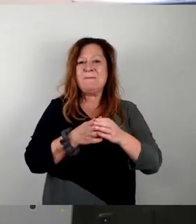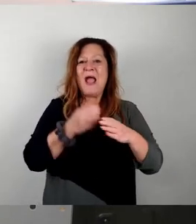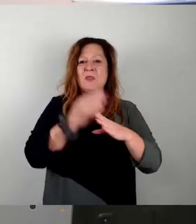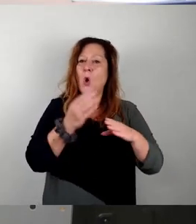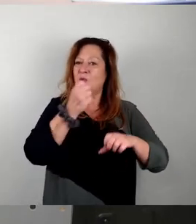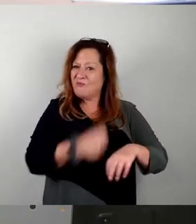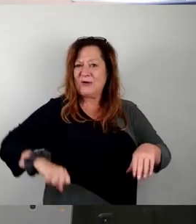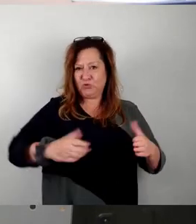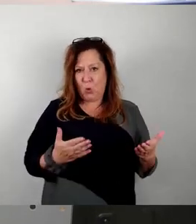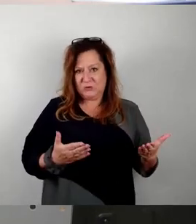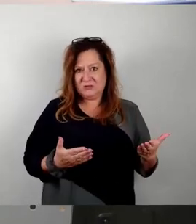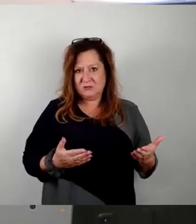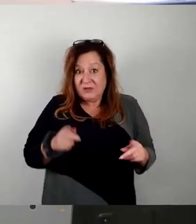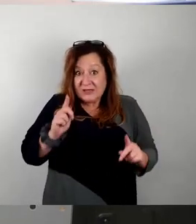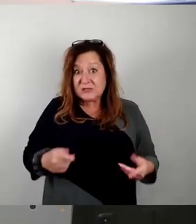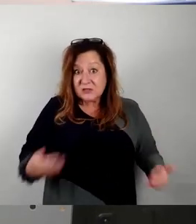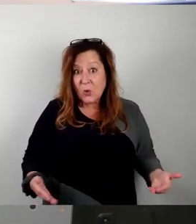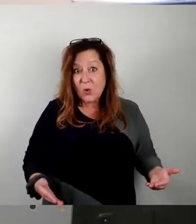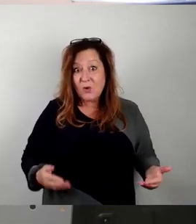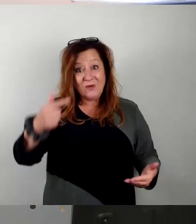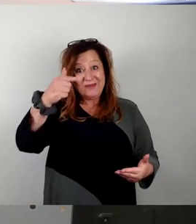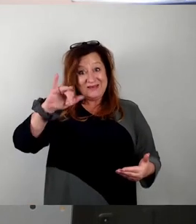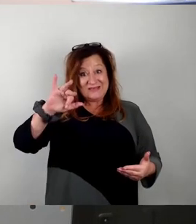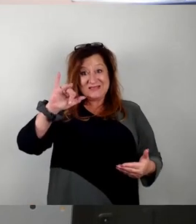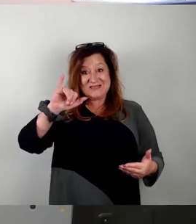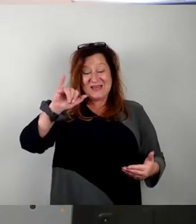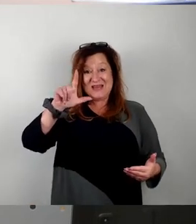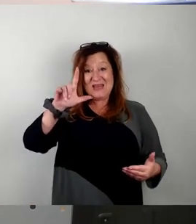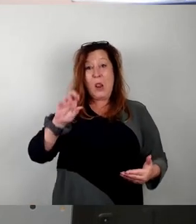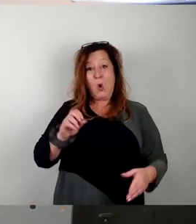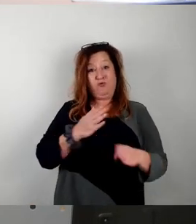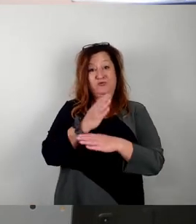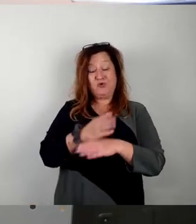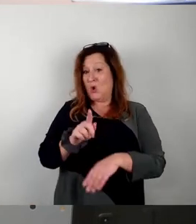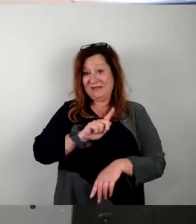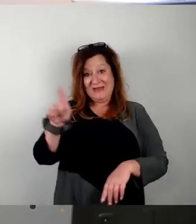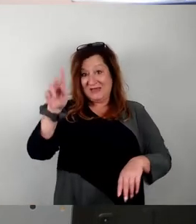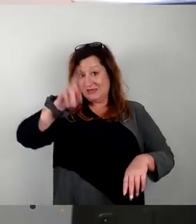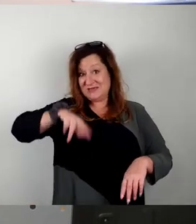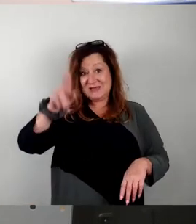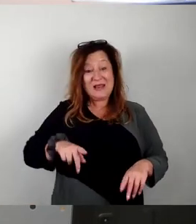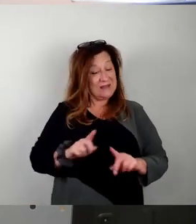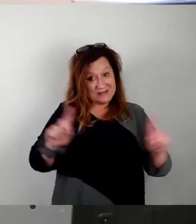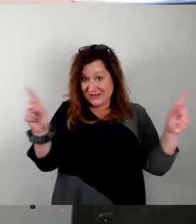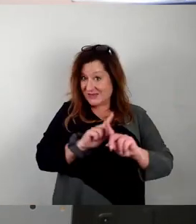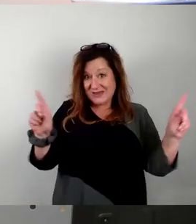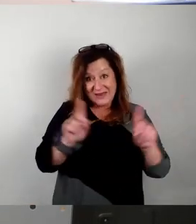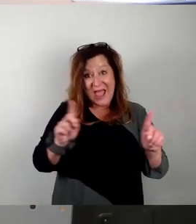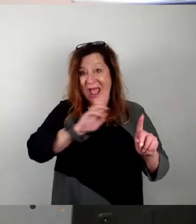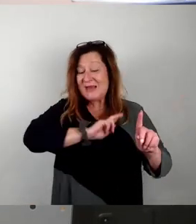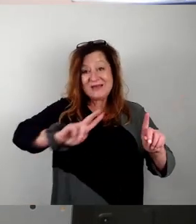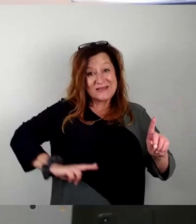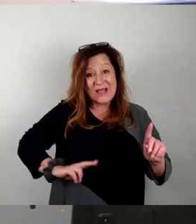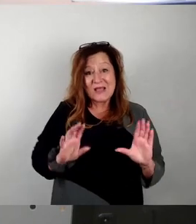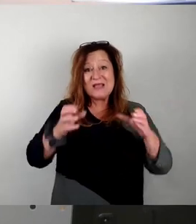sieht, es ist so, Thilo, hast du das gelesen? Hast du nie gelesen? Ja, nein, nein, gegen die sächsische Gemeindeordnung, weil ich muss ja erst mal sagen,